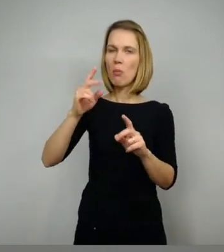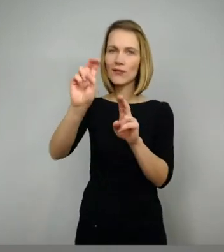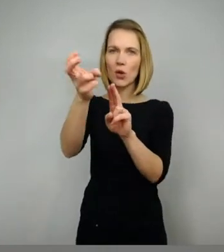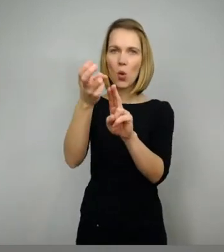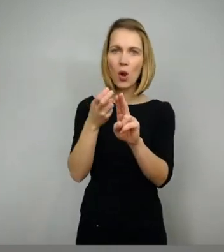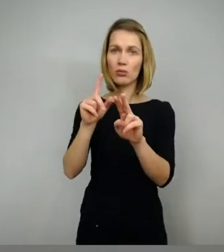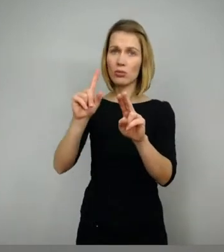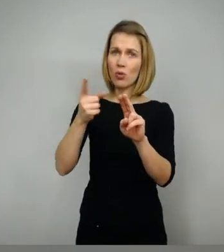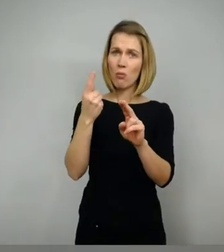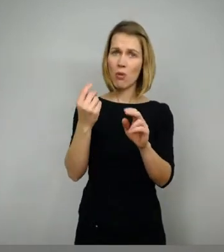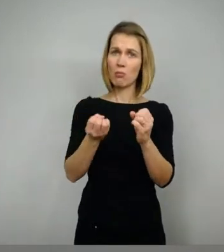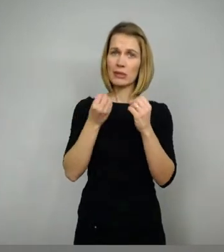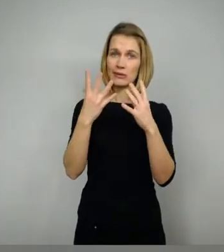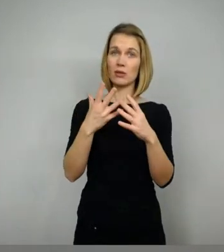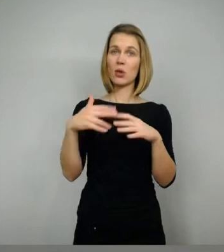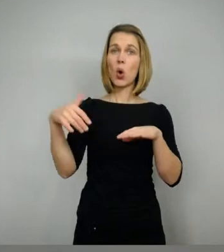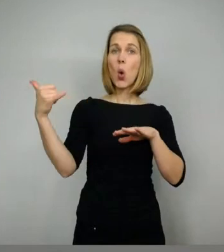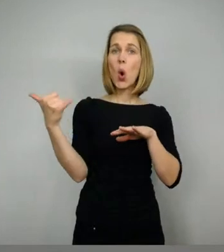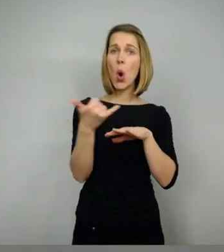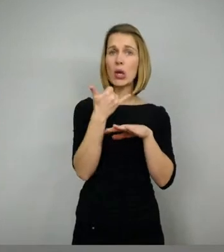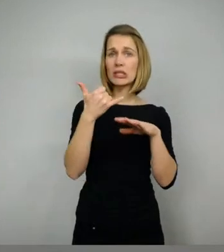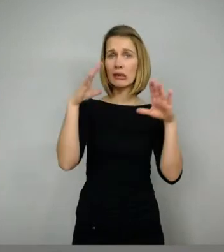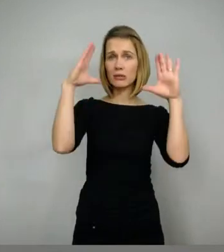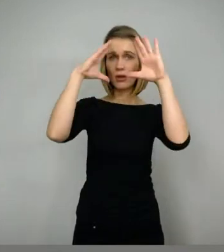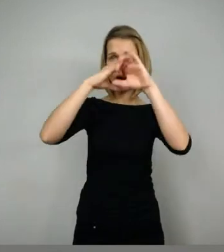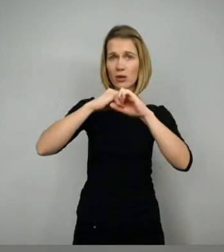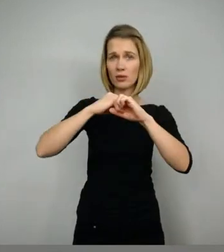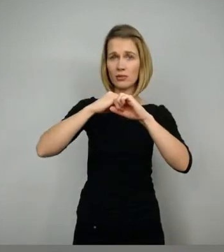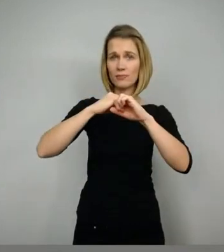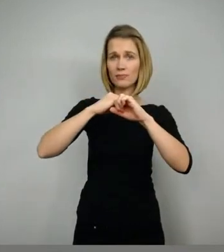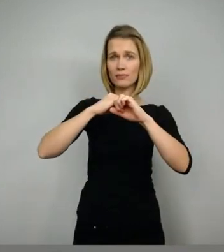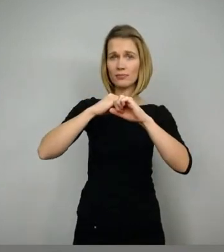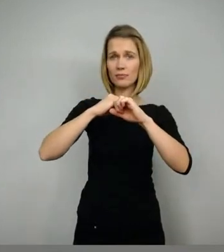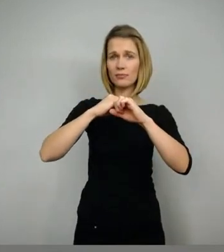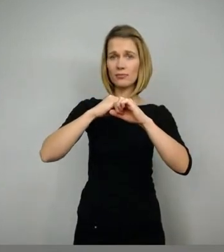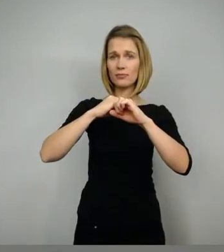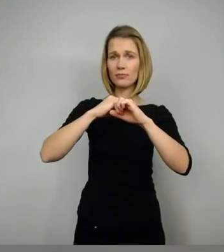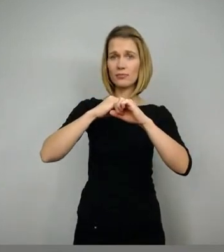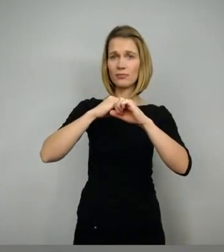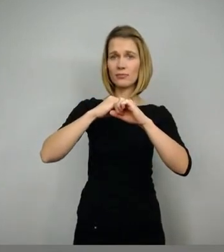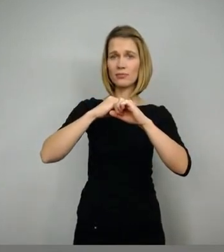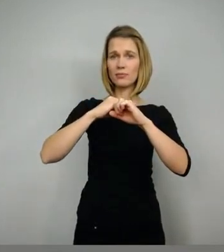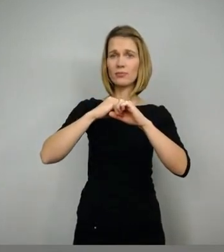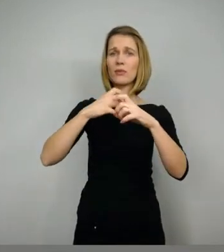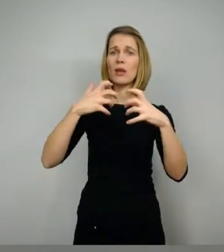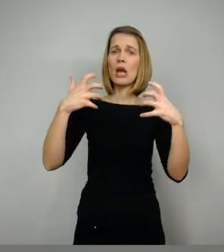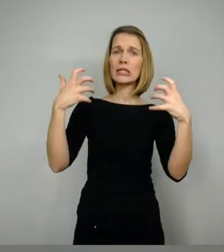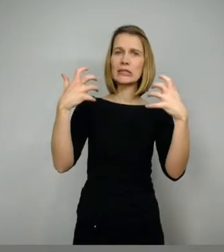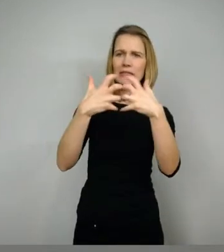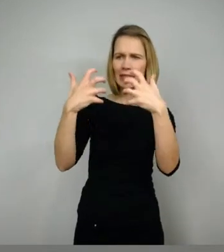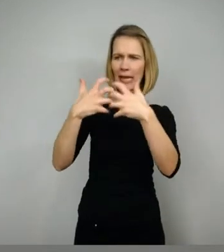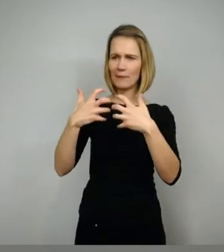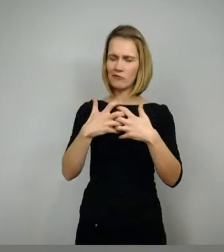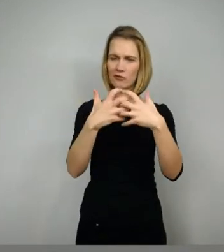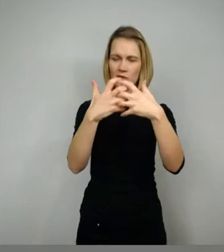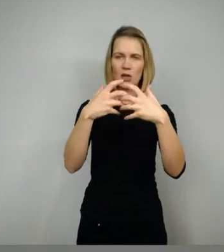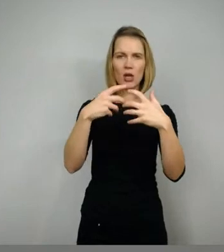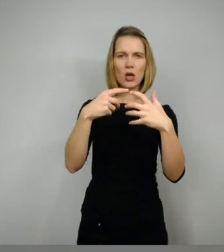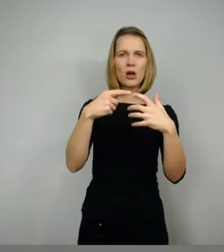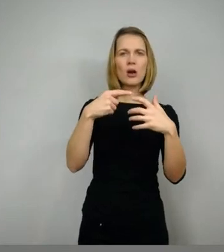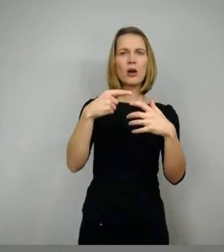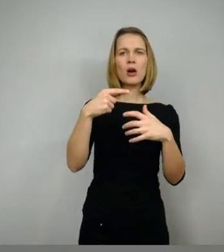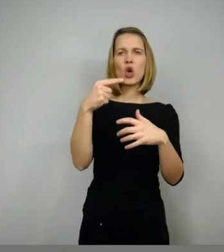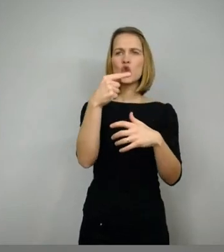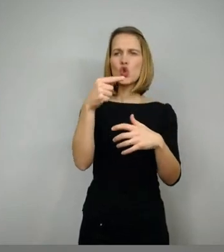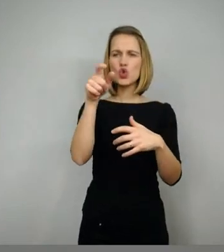der Hochzeitsnacht, sagt Brünnhild, Gunther, irgendwas stimmt hier nicht. Sie kämpft mit ihm, Gunther kann sich nicht behaupten, das heißt in der nächsten Nacht muss Siegfried kommen